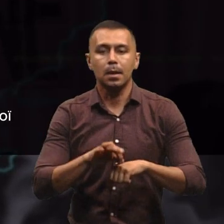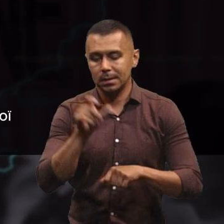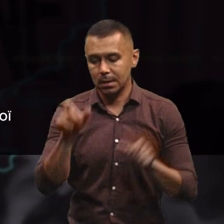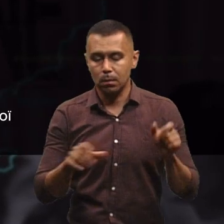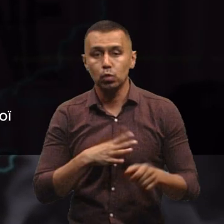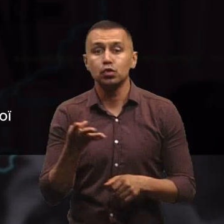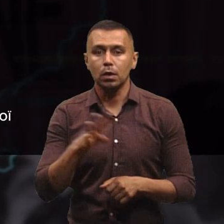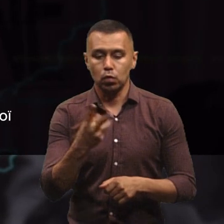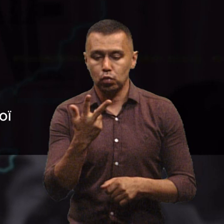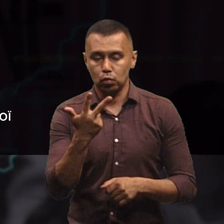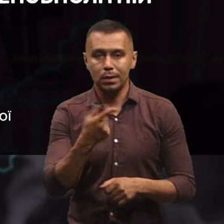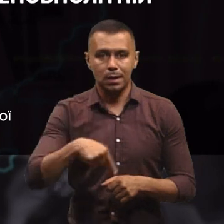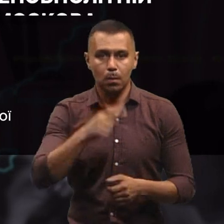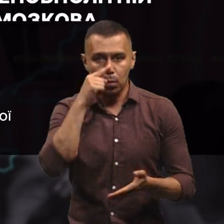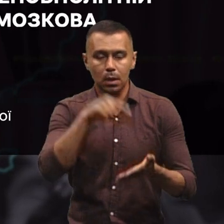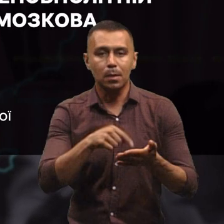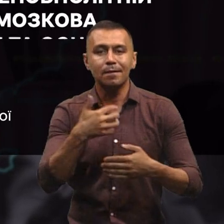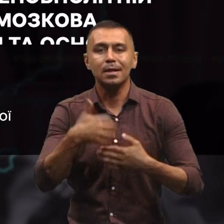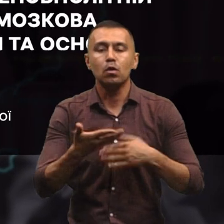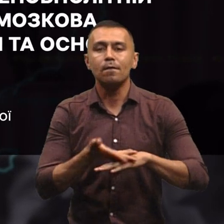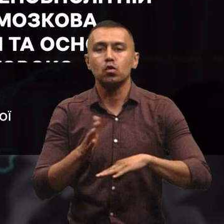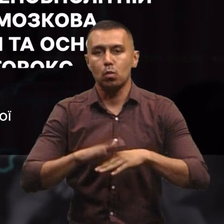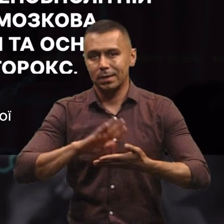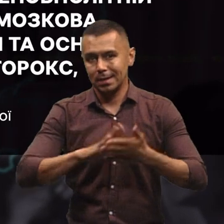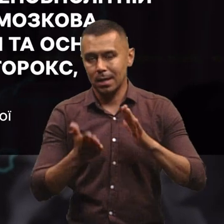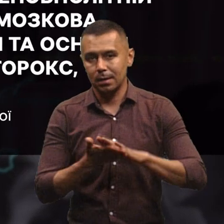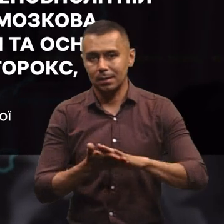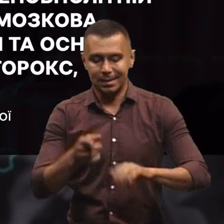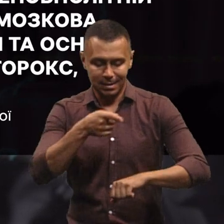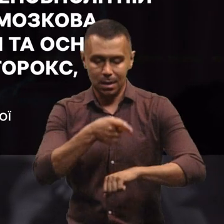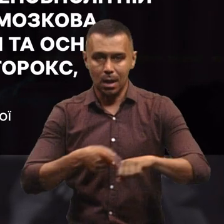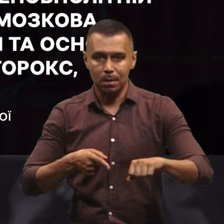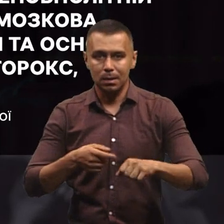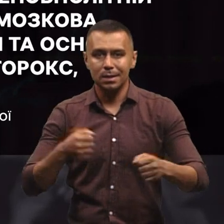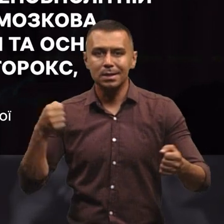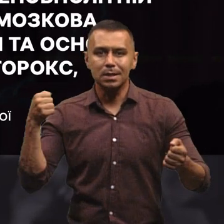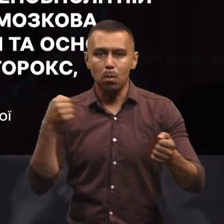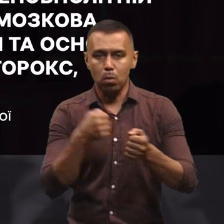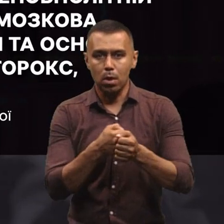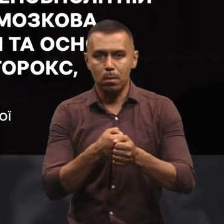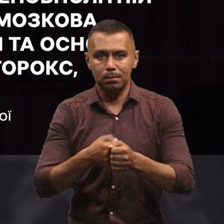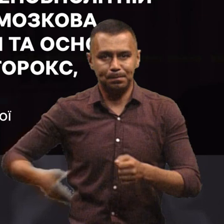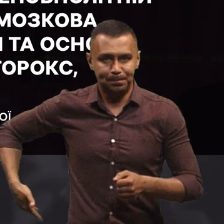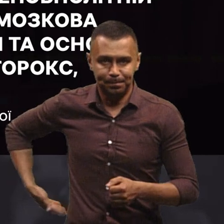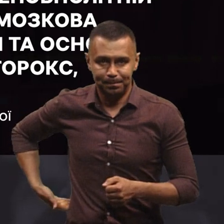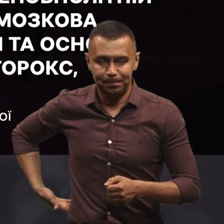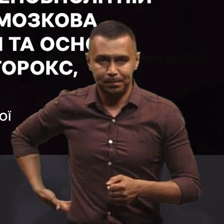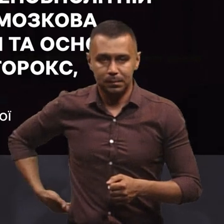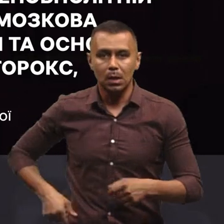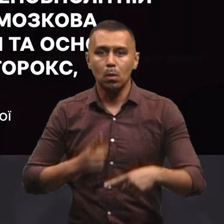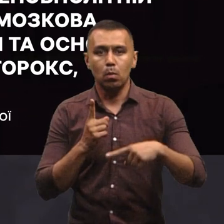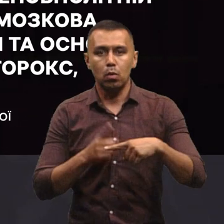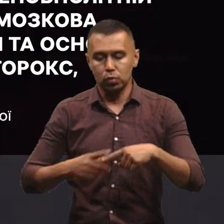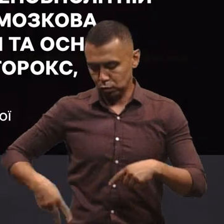четверо. Троє з них потрапили в середньоважковому стані з ранами та забоями поперекового відділу хребта та